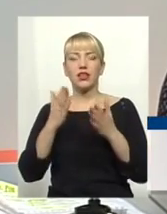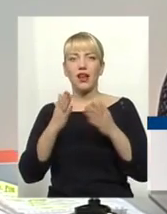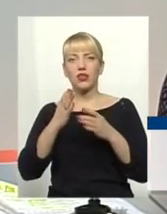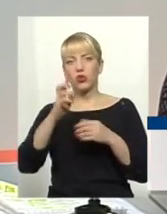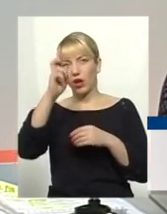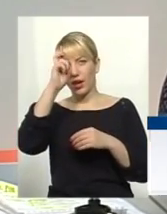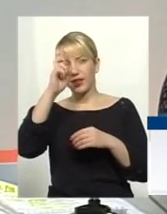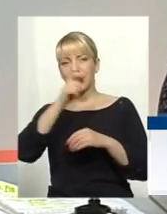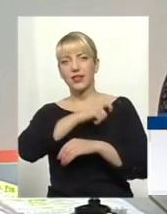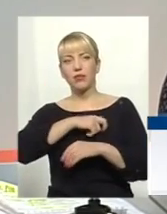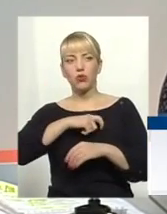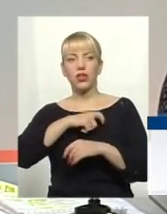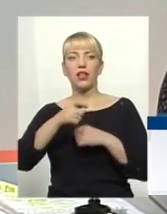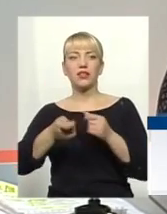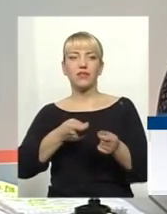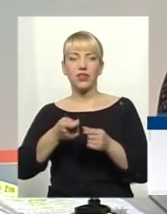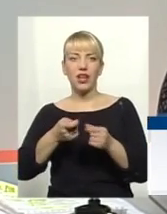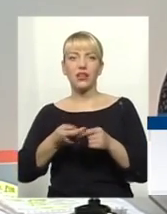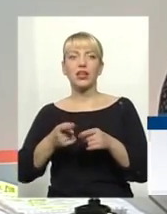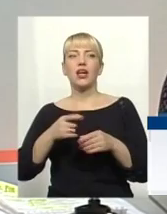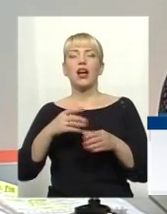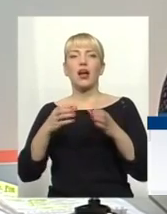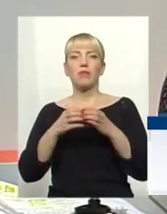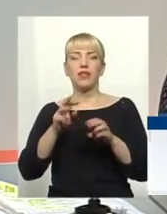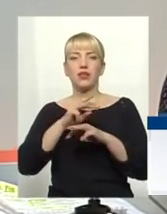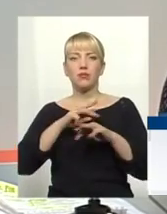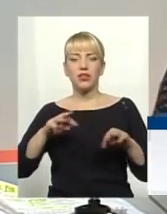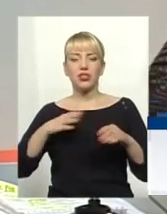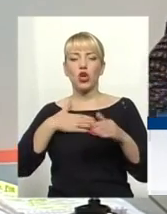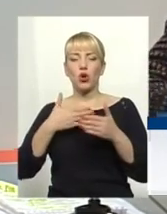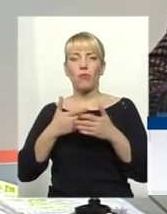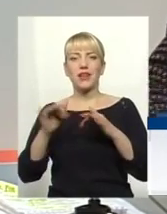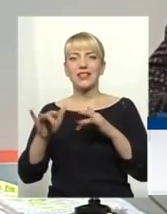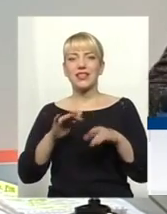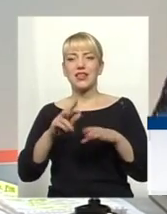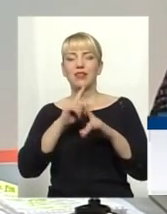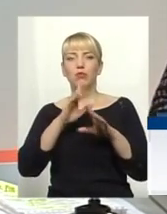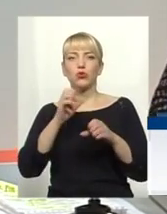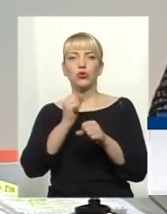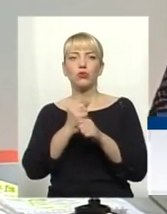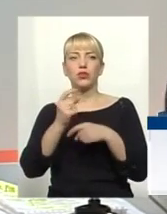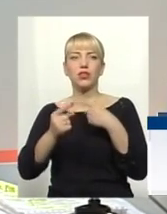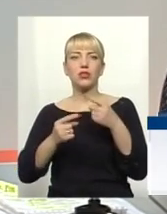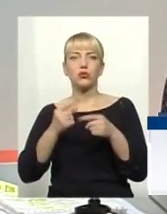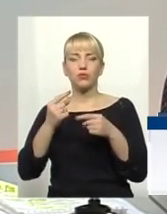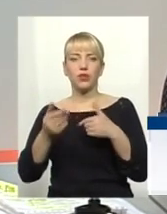депутати, влада, кабінет міністрів, громадські дідячі та журналісти не будуть робити наступних кроків.